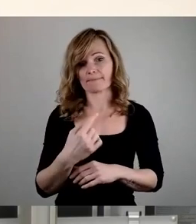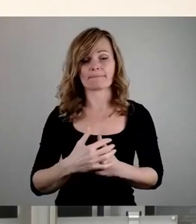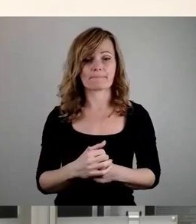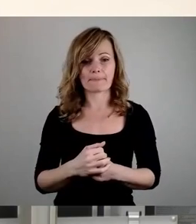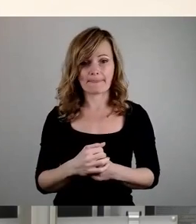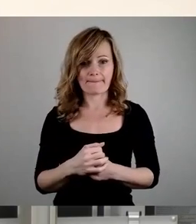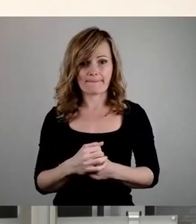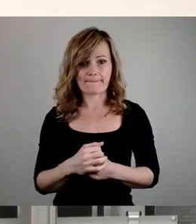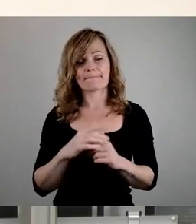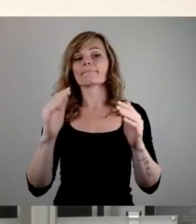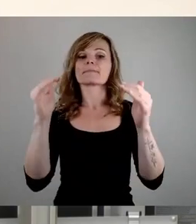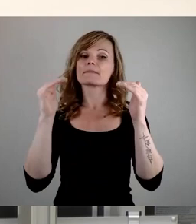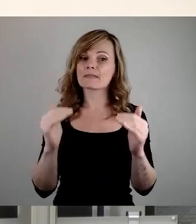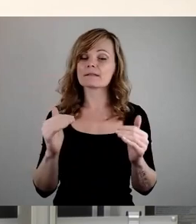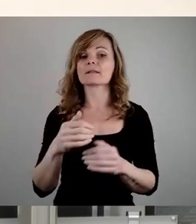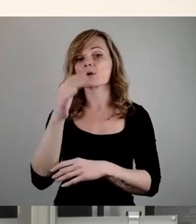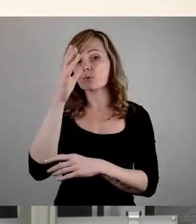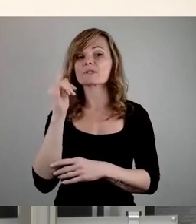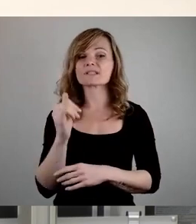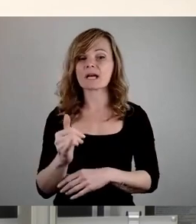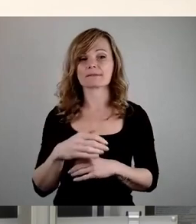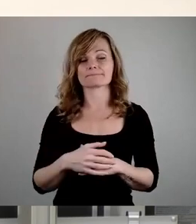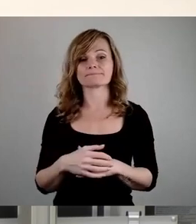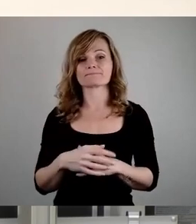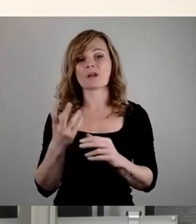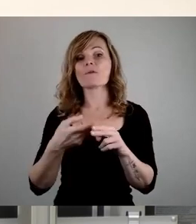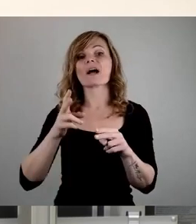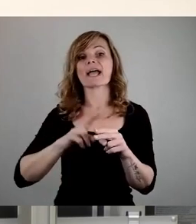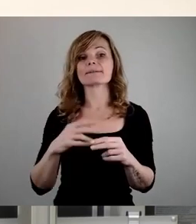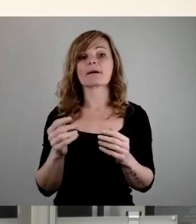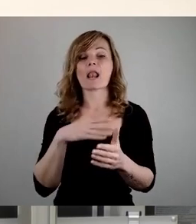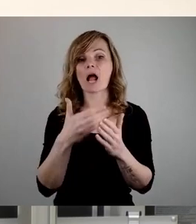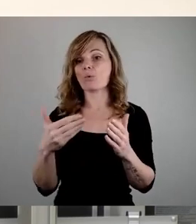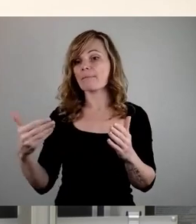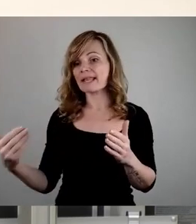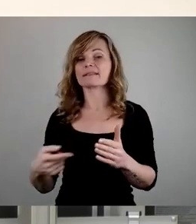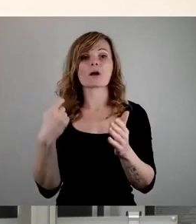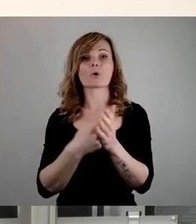ja, die Grünen, jetzt kommt auf einmal das große Argument der Kostensenkung.